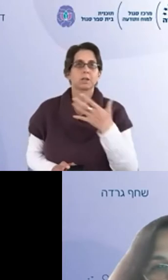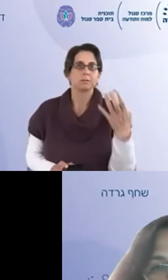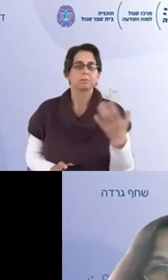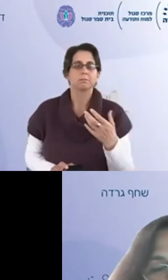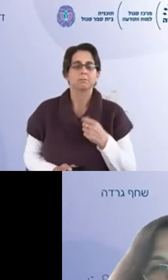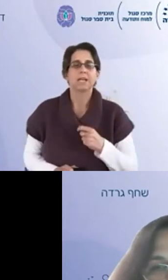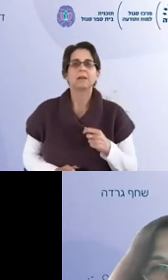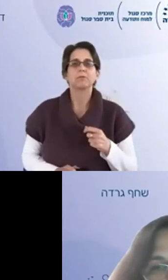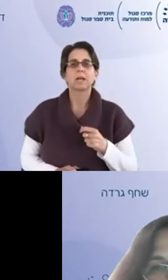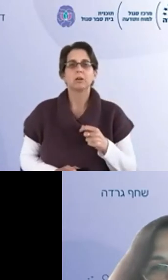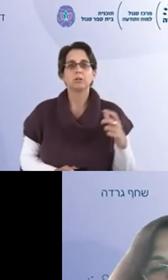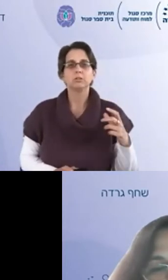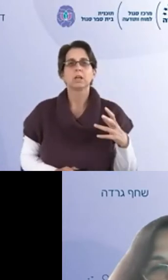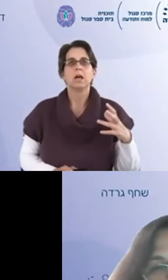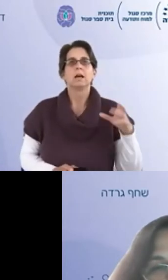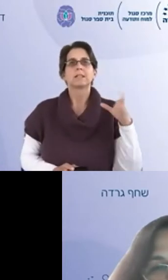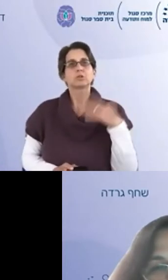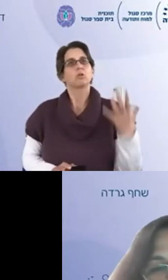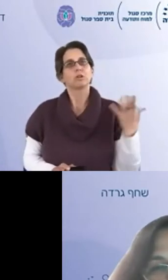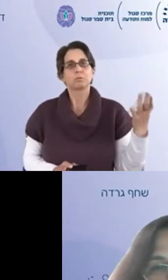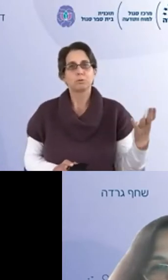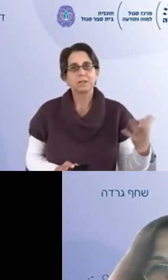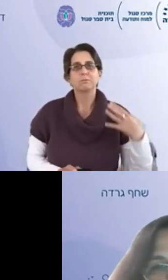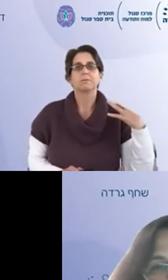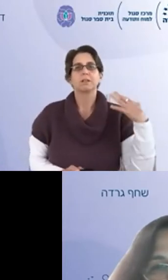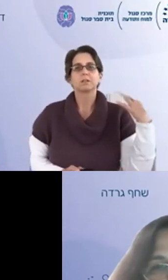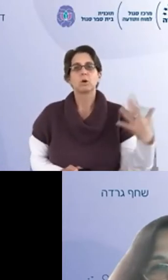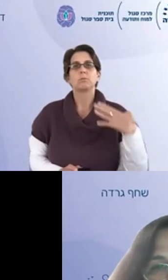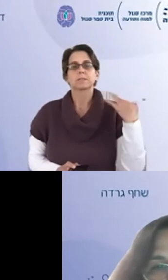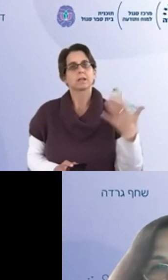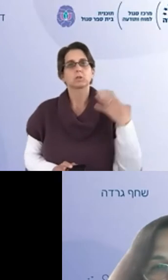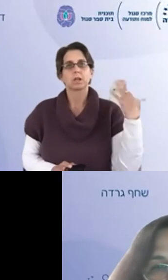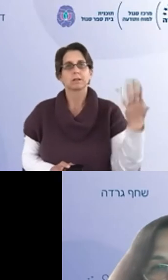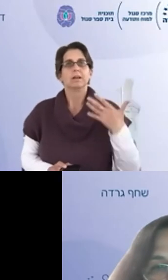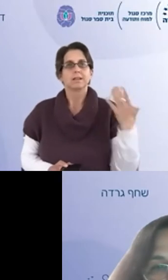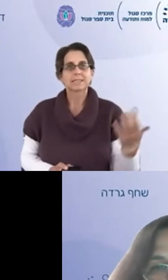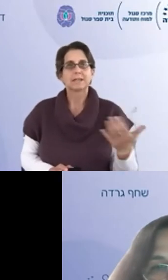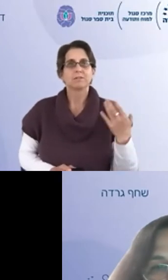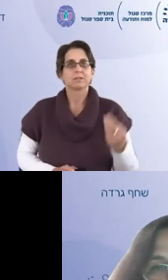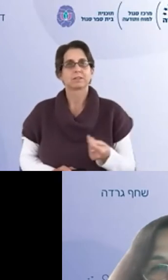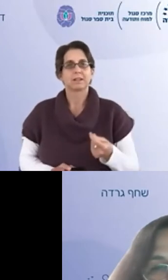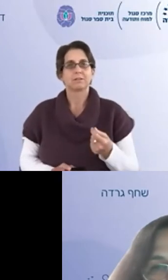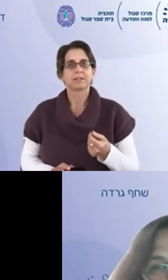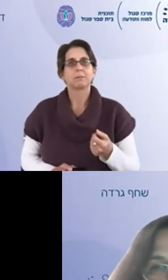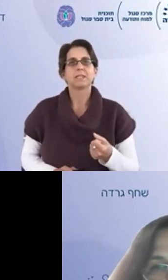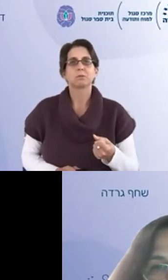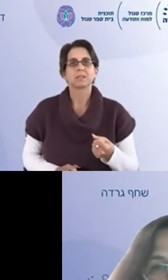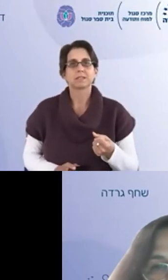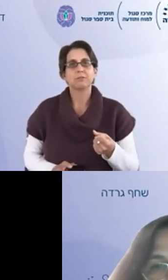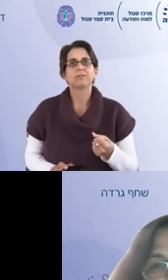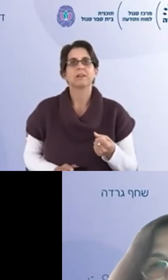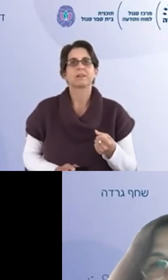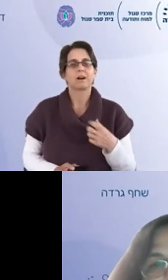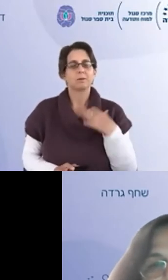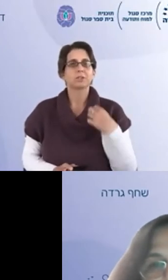שלכם כמנהלים ומנהלות כדי שתוכלו להיות פנויים לתמוך בצרכים של צוות והתלמידים